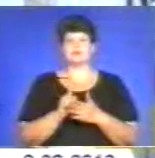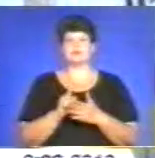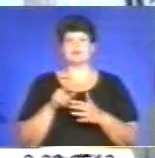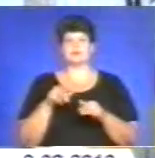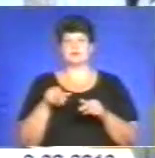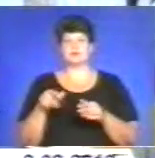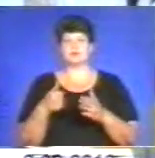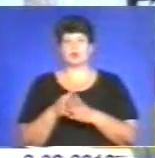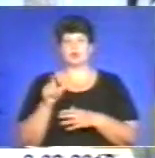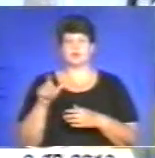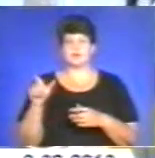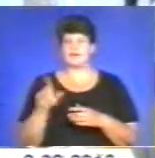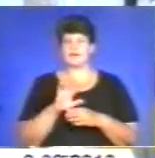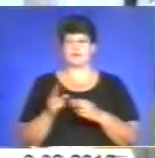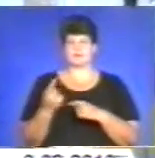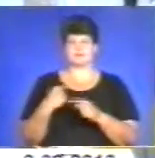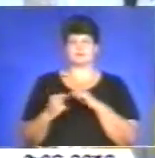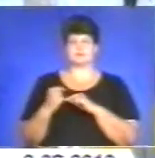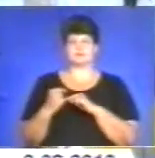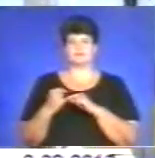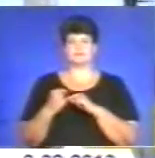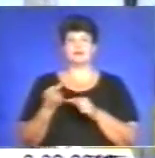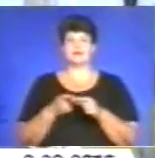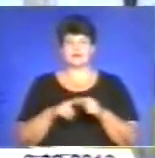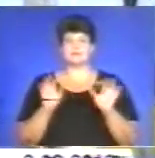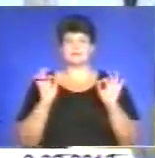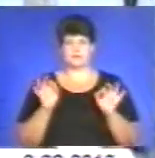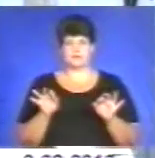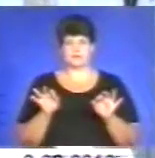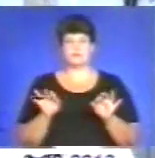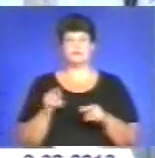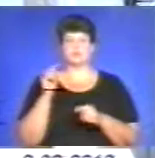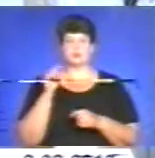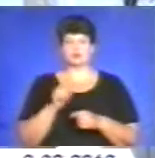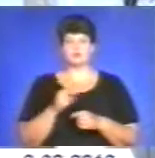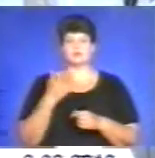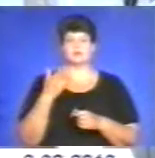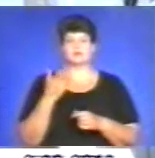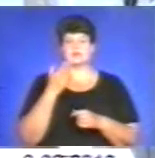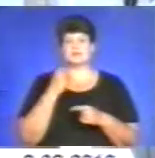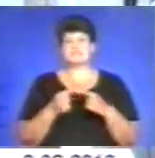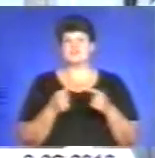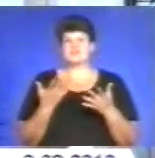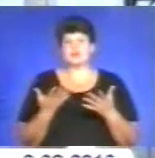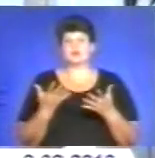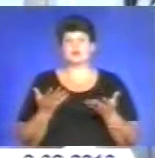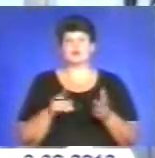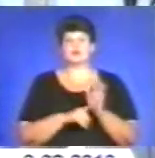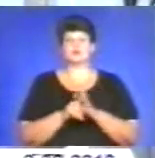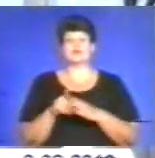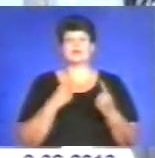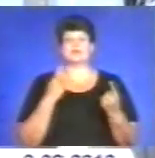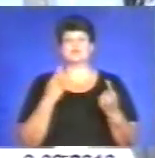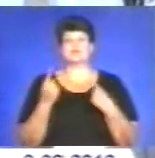а не люди до влади. І це правильно. Тому, звичайно, розпочинаючи діалог з